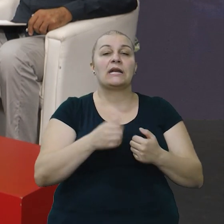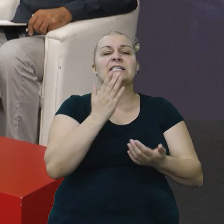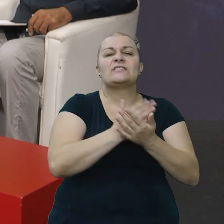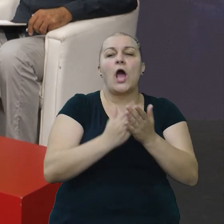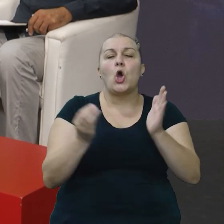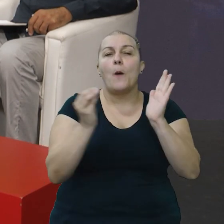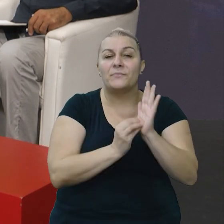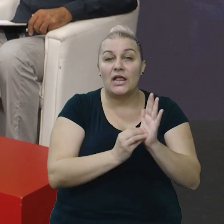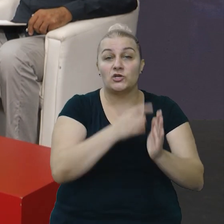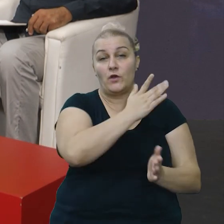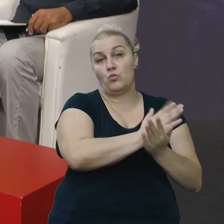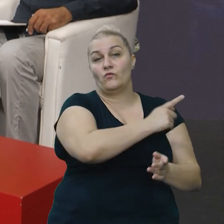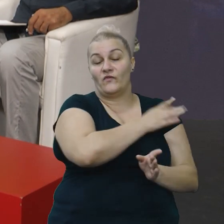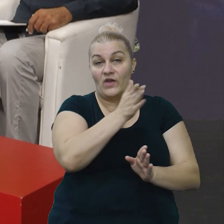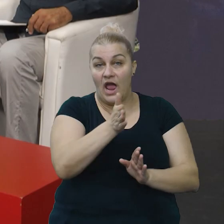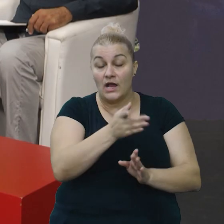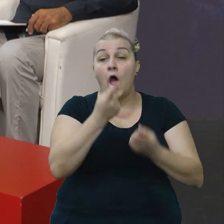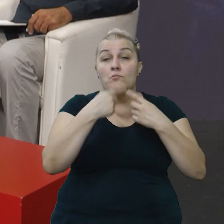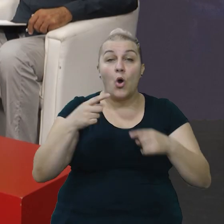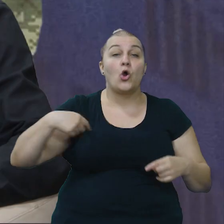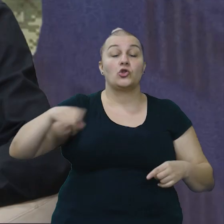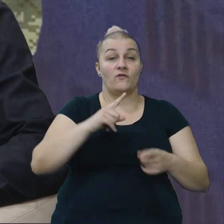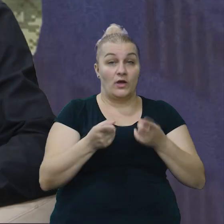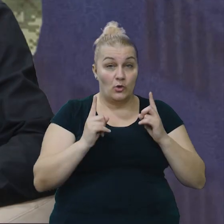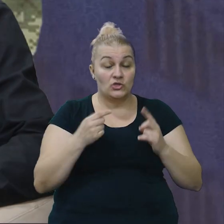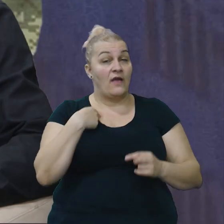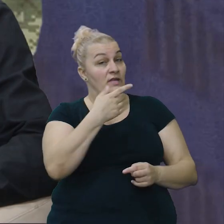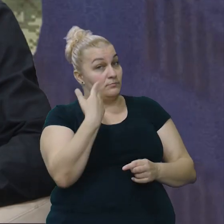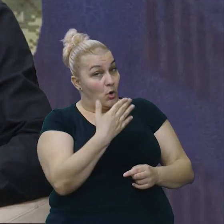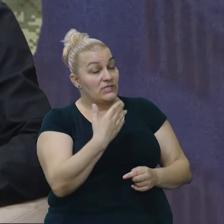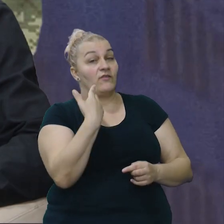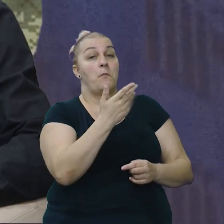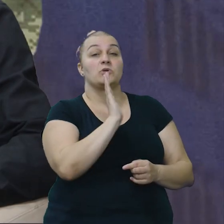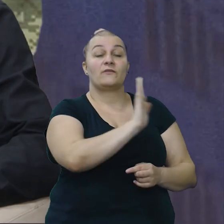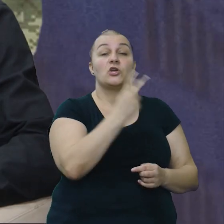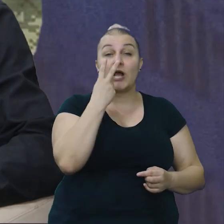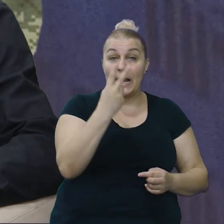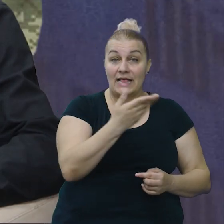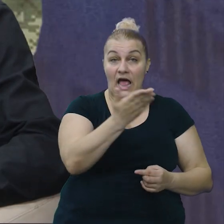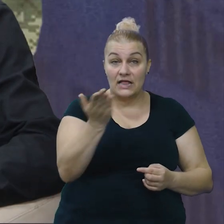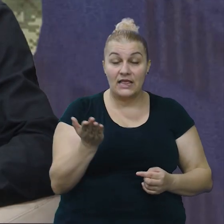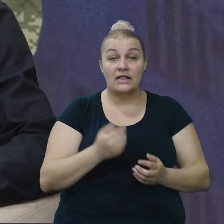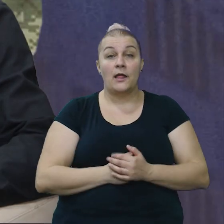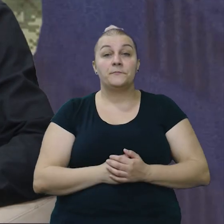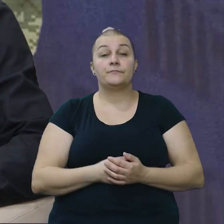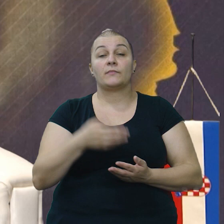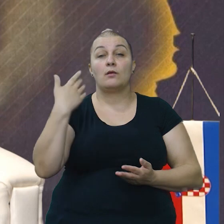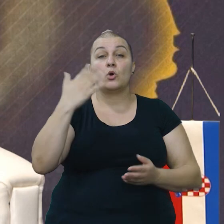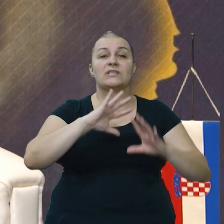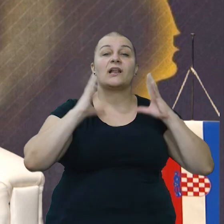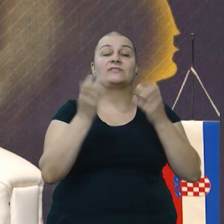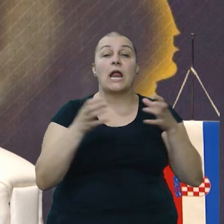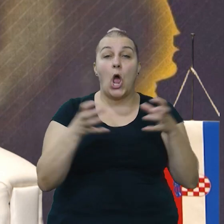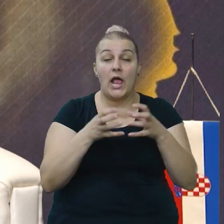obilježavanju, a posebno nas imoćana. i ja vas pozdravljam, pozdravljam vaše gledatelje, pozdravljam